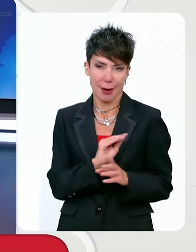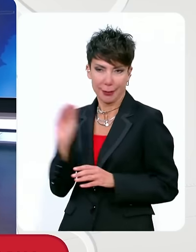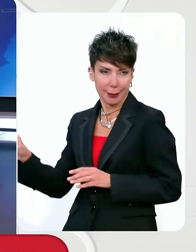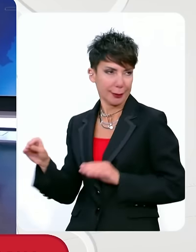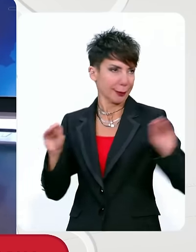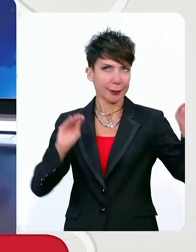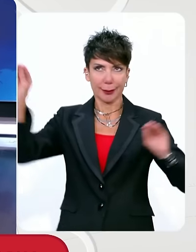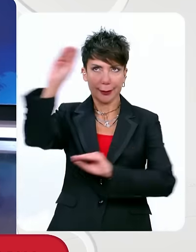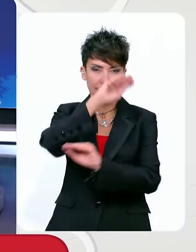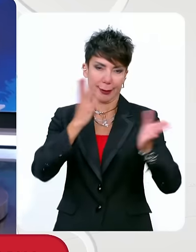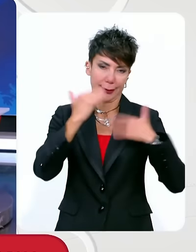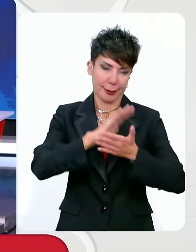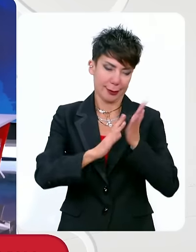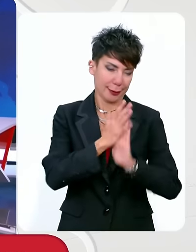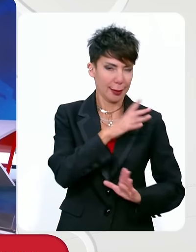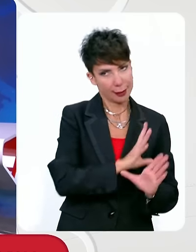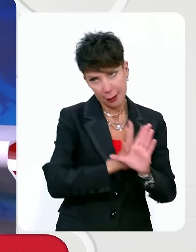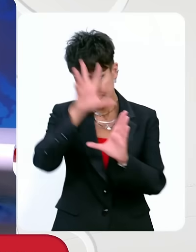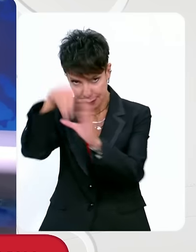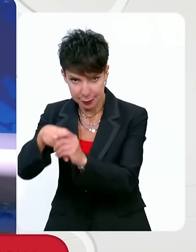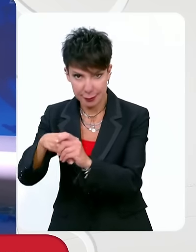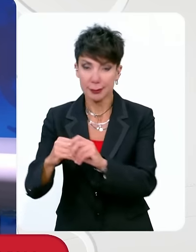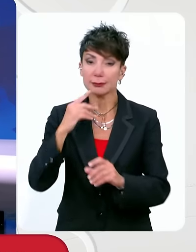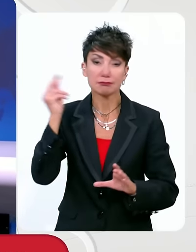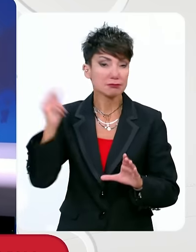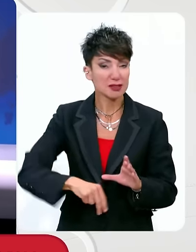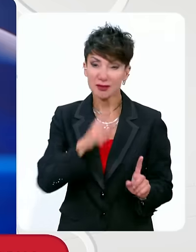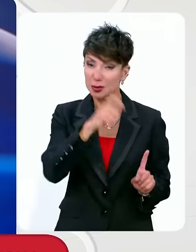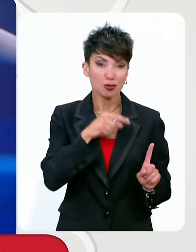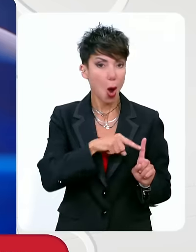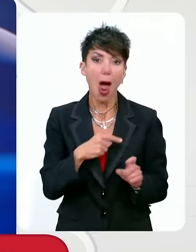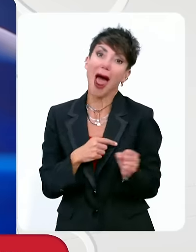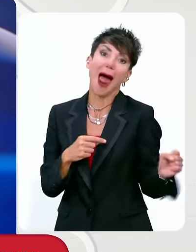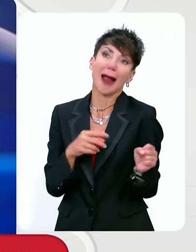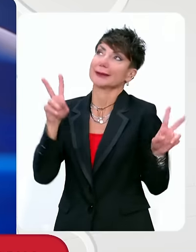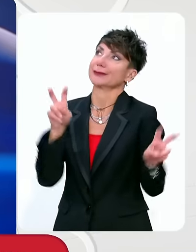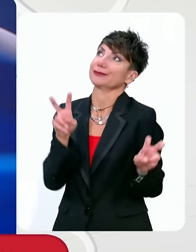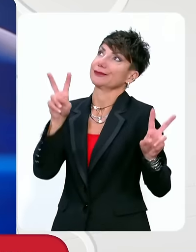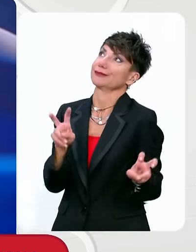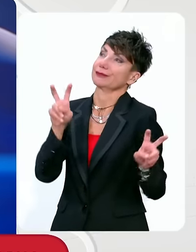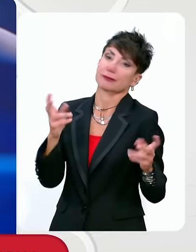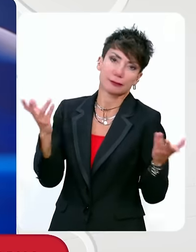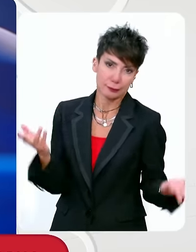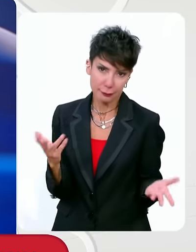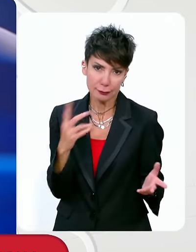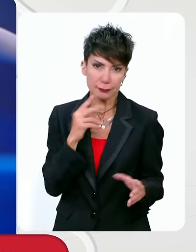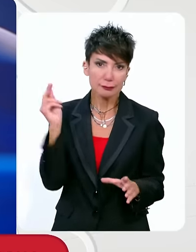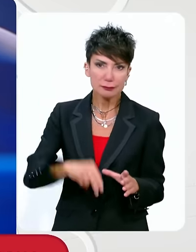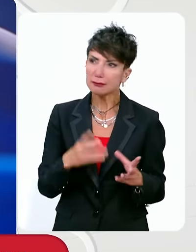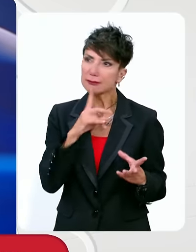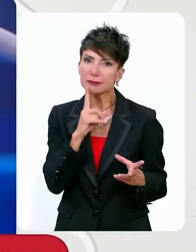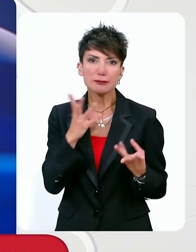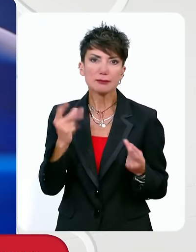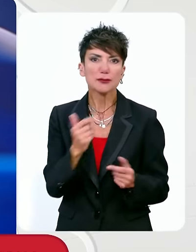λόμπι της διαφθοράς, ψηφίζοντας και ως ΣΥΡΙΖΑ, ως αριστερό υποτίθεται κόμμα, αλλά και άλλα τέτοιου είδους